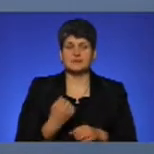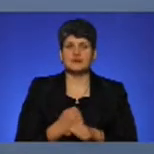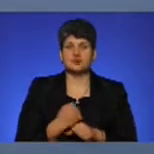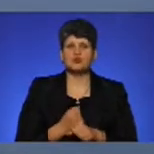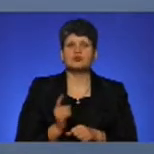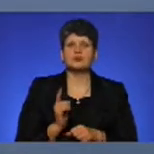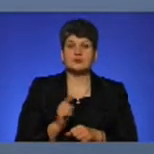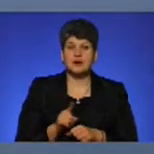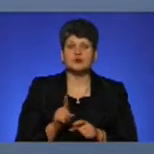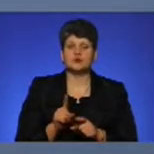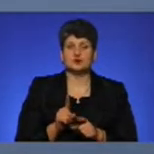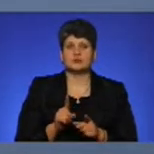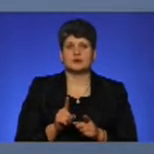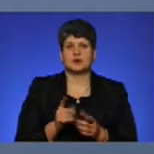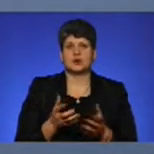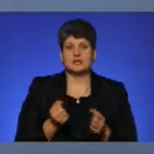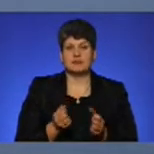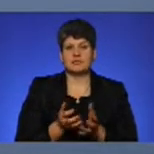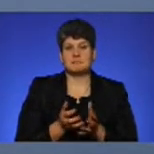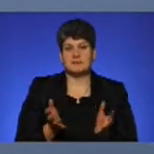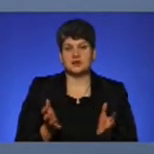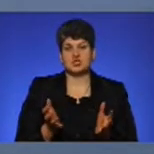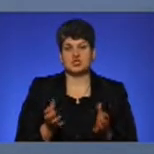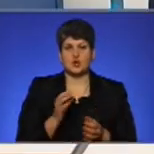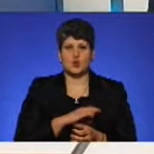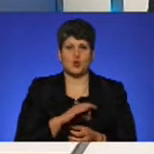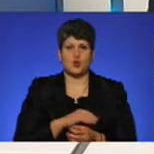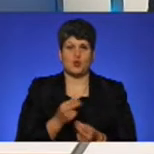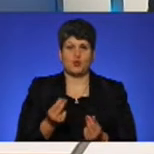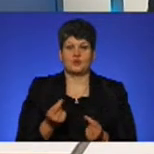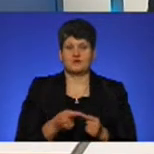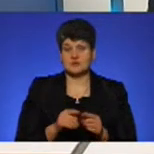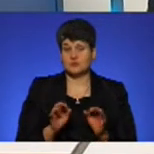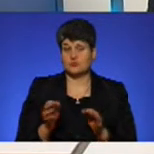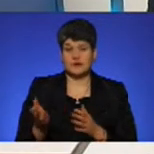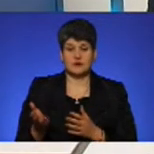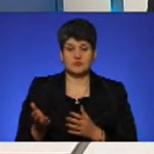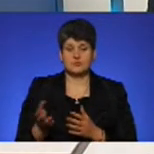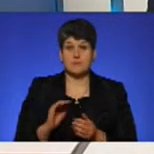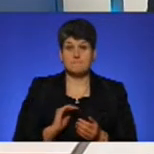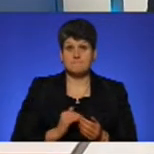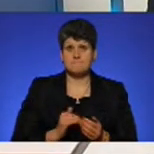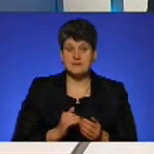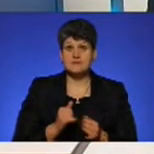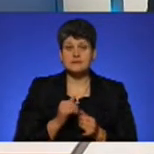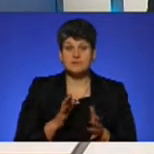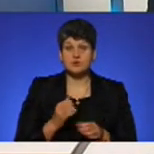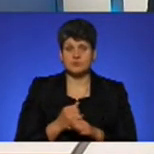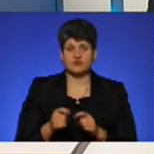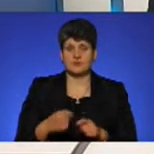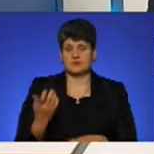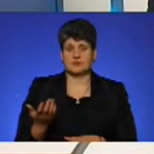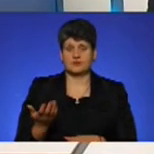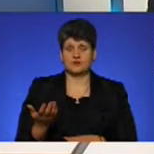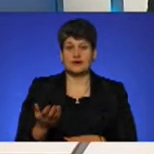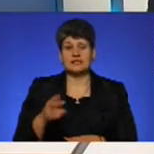так, щоб якомога отримати більше доходів, виручки. Це нормальні речі, тому що бізнес, я казав, не може працювати збиток. Натомість